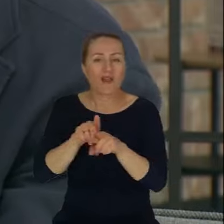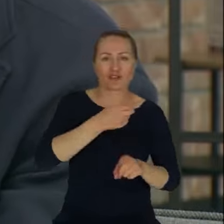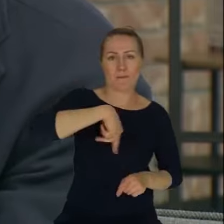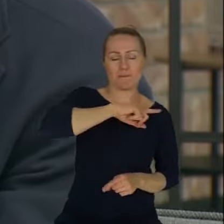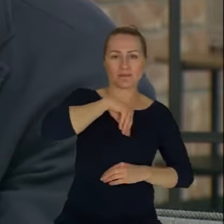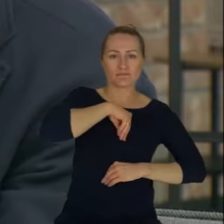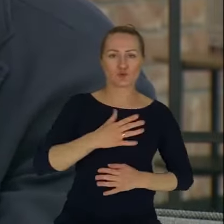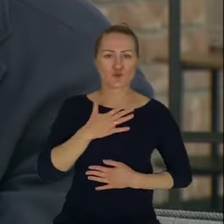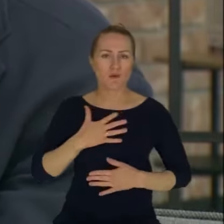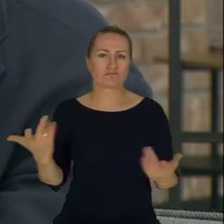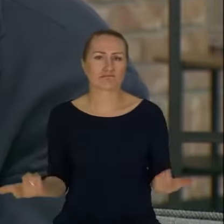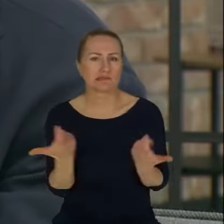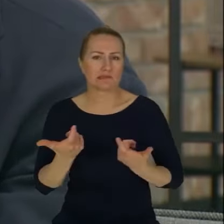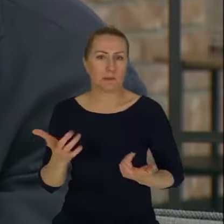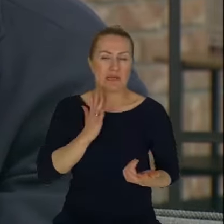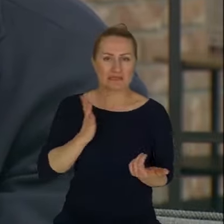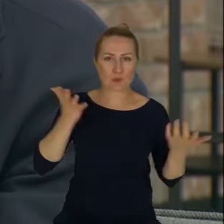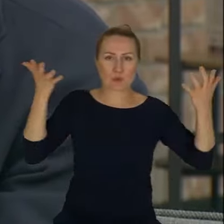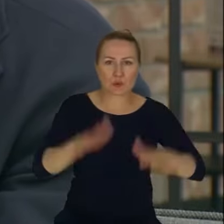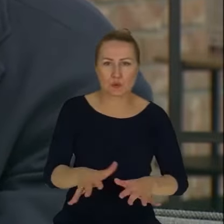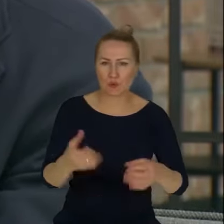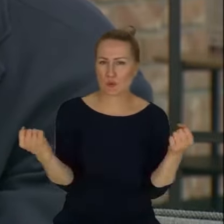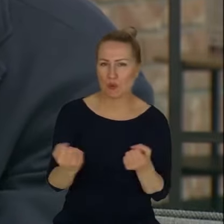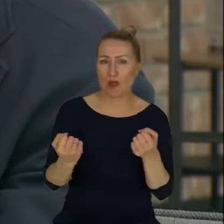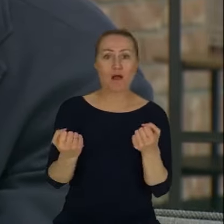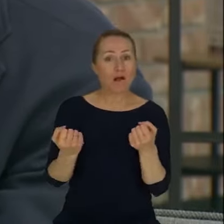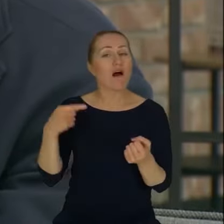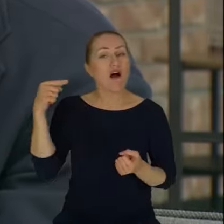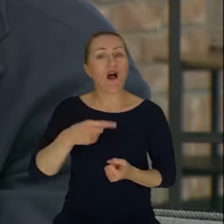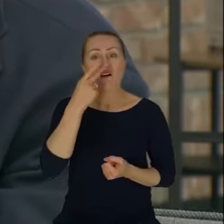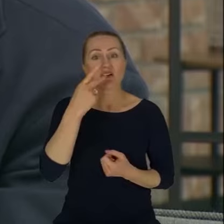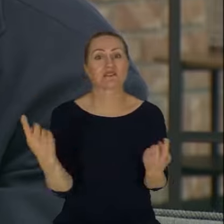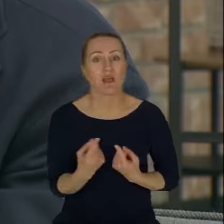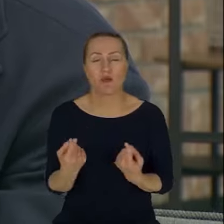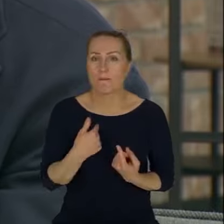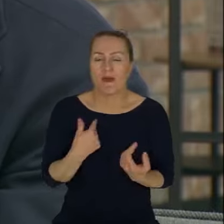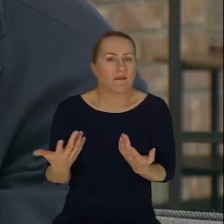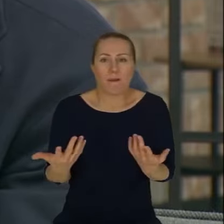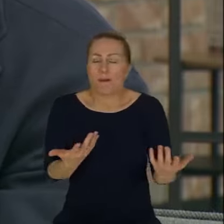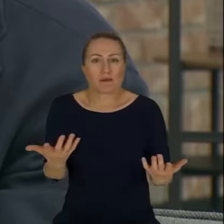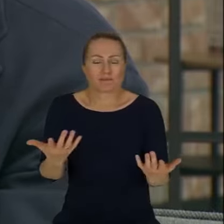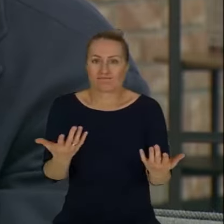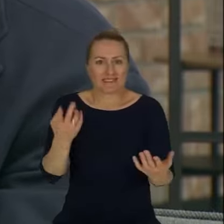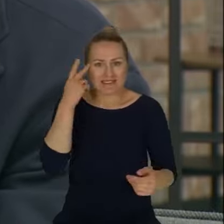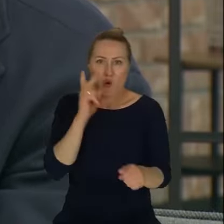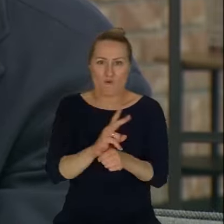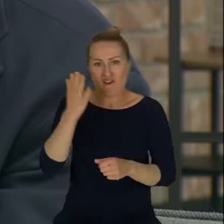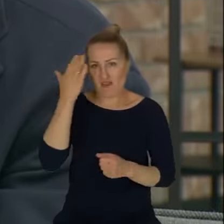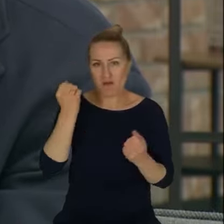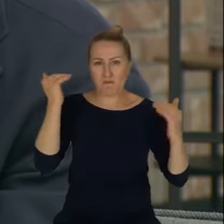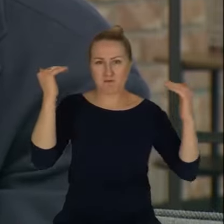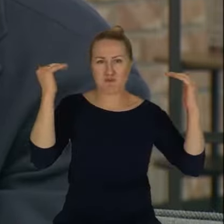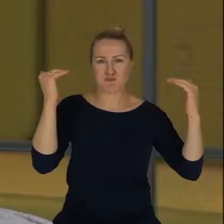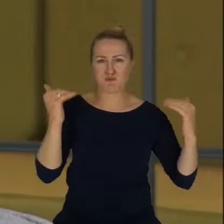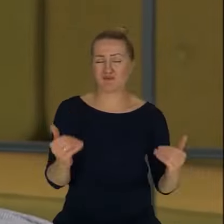bezpieczeństwo, które legło w gruzach. Więc w takich sytuacjach chwytamy się. Znaczy, no po prostu zaufanie musi spadać. To nie ma w ogóle siły. A jak je